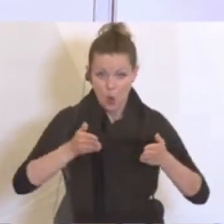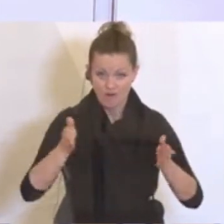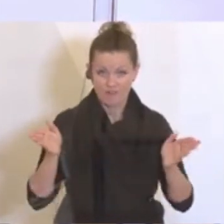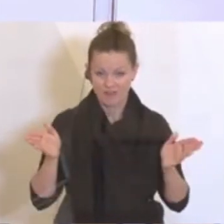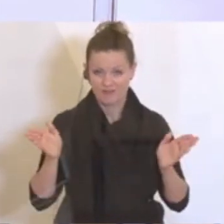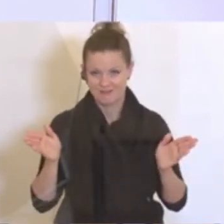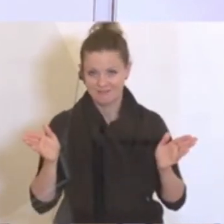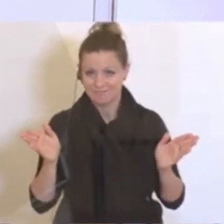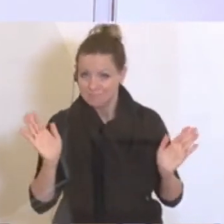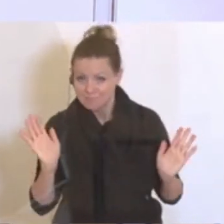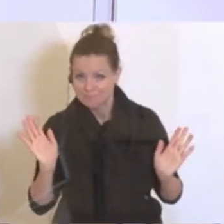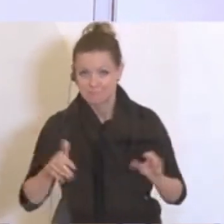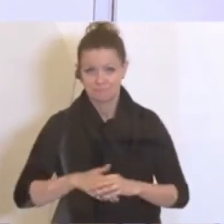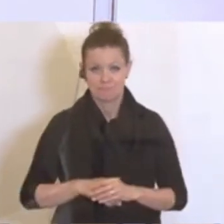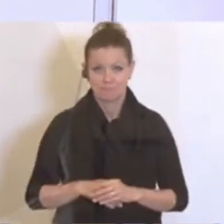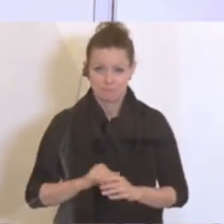ja.